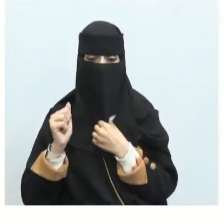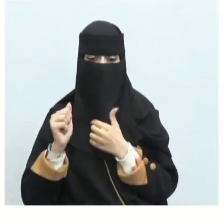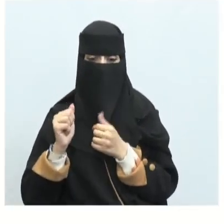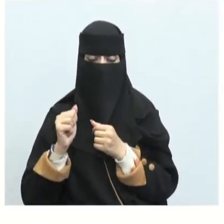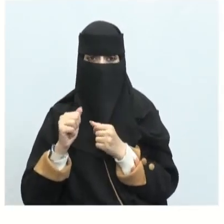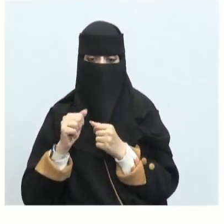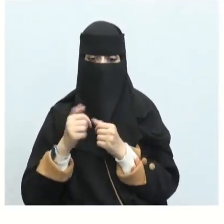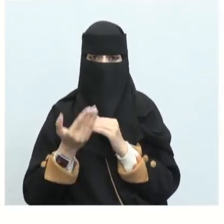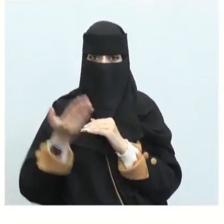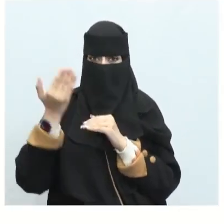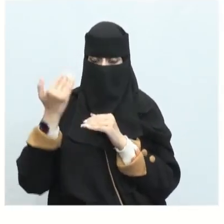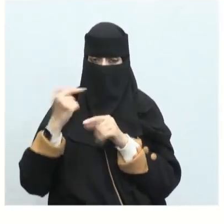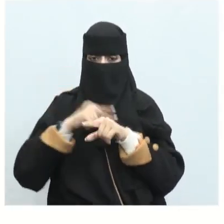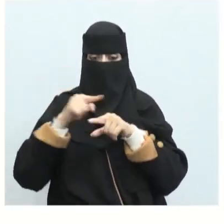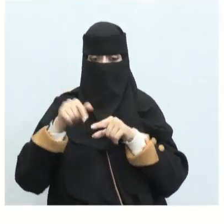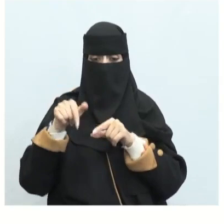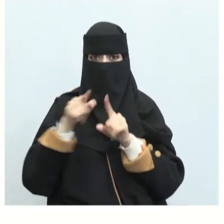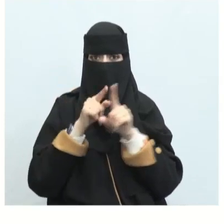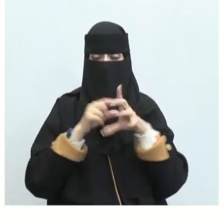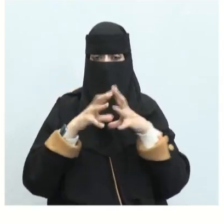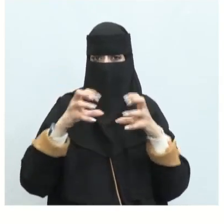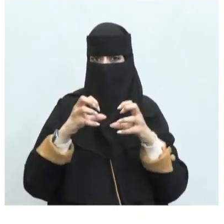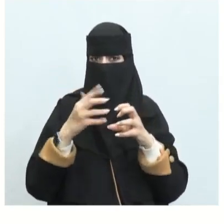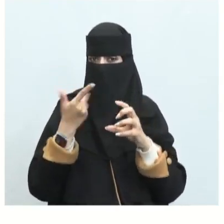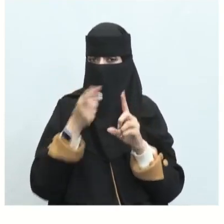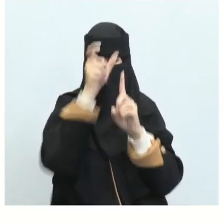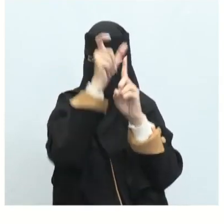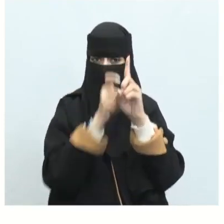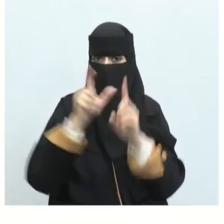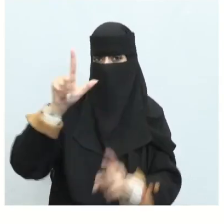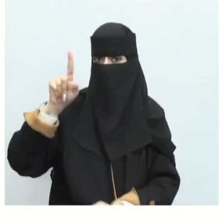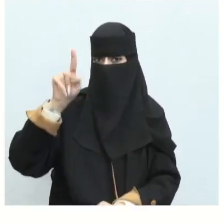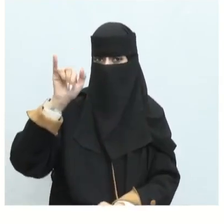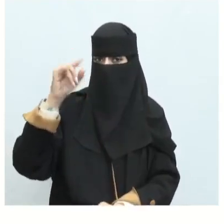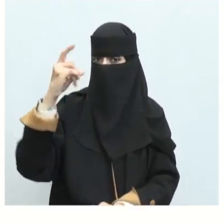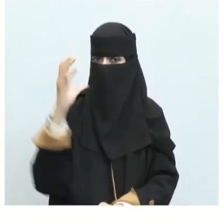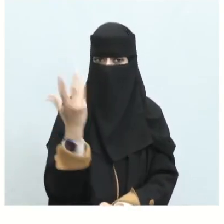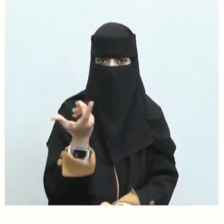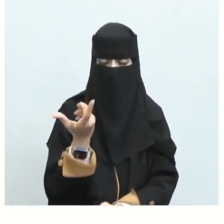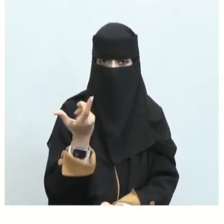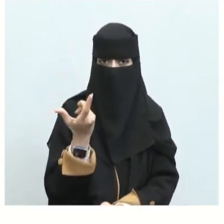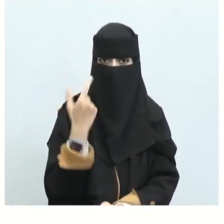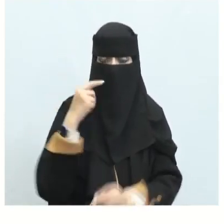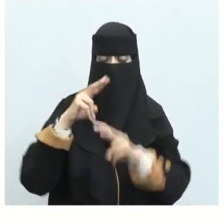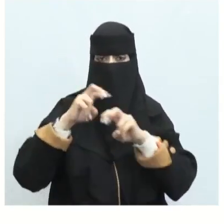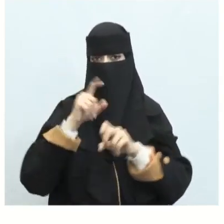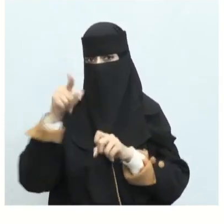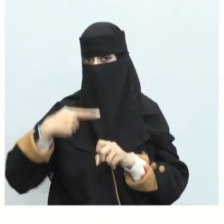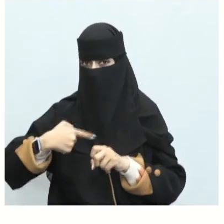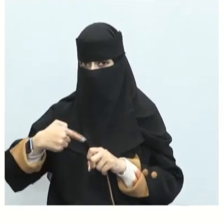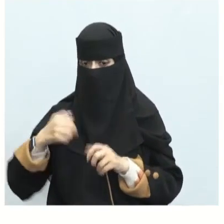هنا عد إلى مراجعك التعريف بالشاعر من هو لبيد؟ عد واذكر لبيد بن ربيع